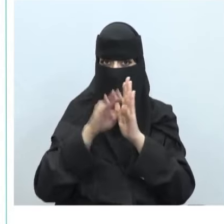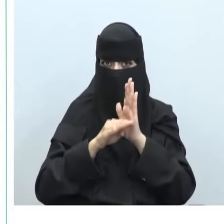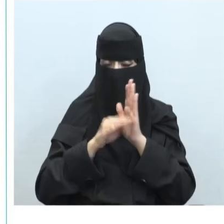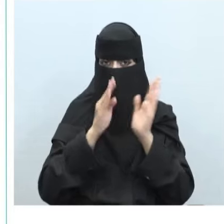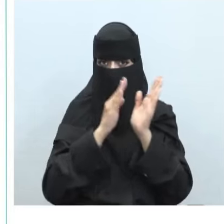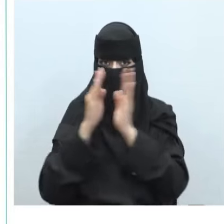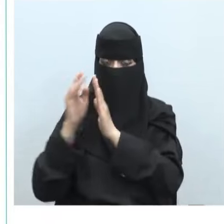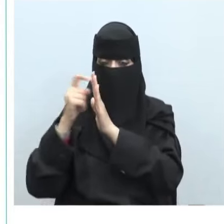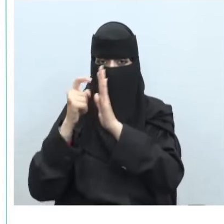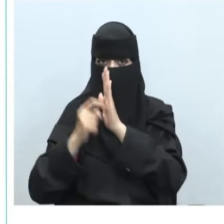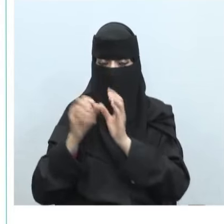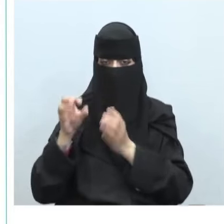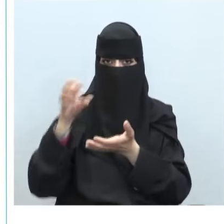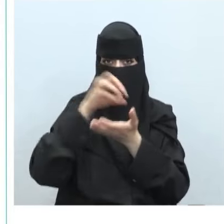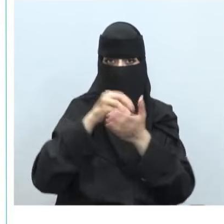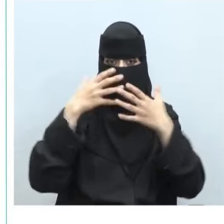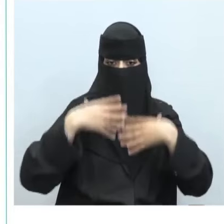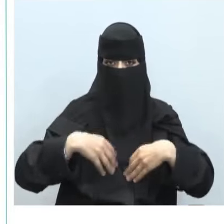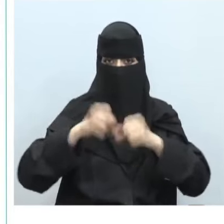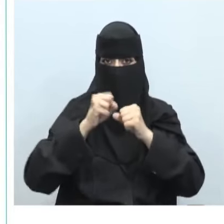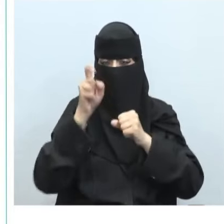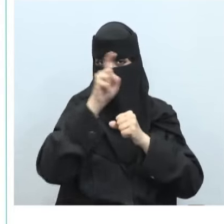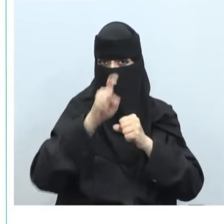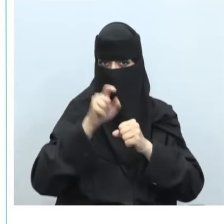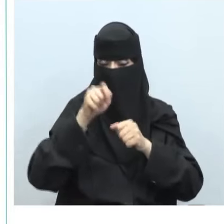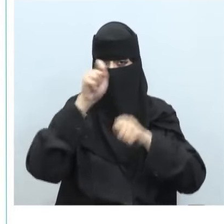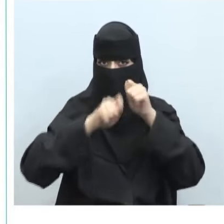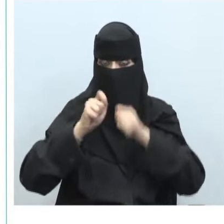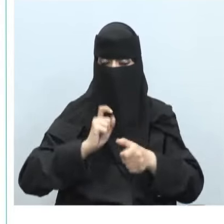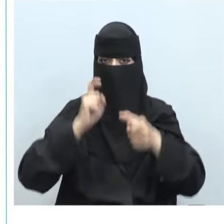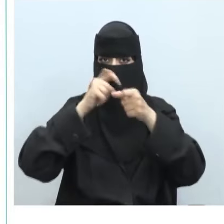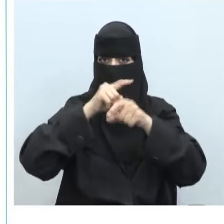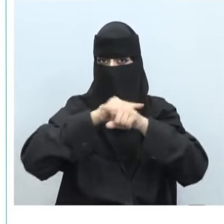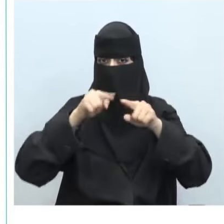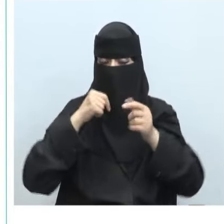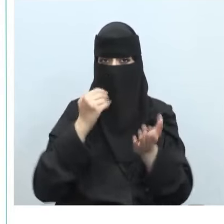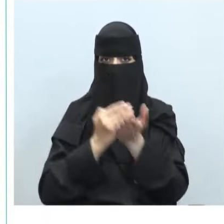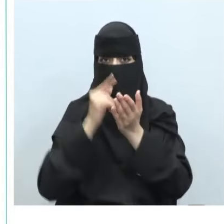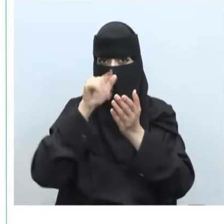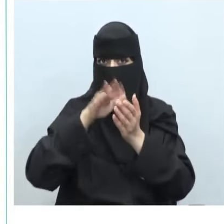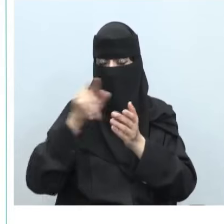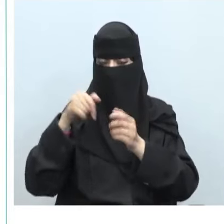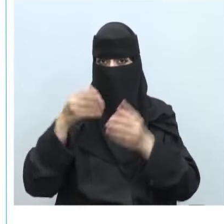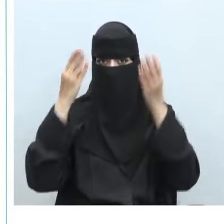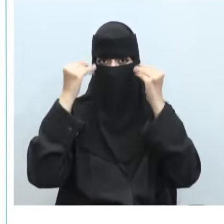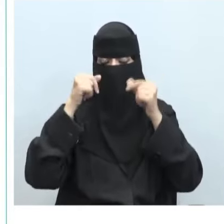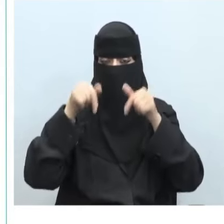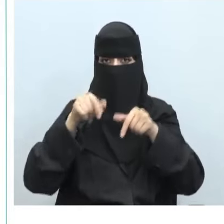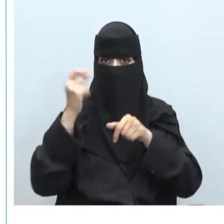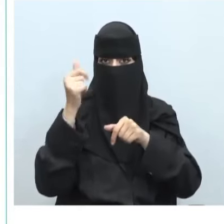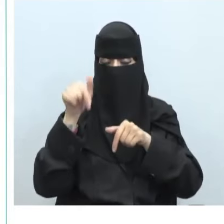قانون نقل التأمين الصحي والمساءلة عملية الوصول غير المصرح به للبيانات